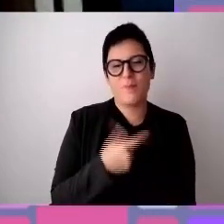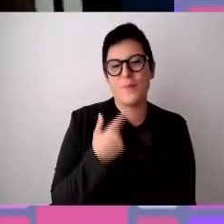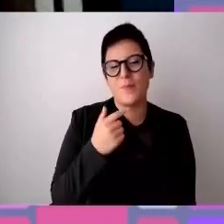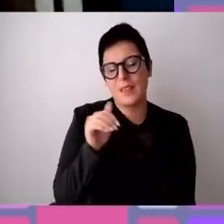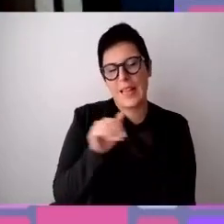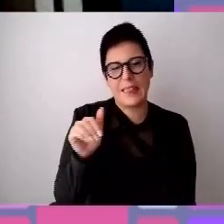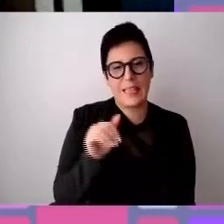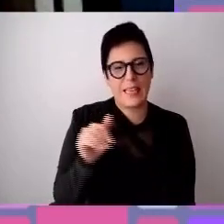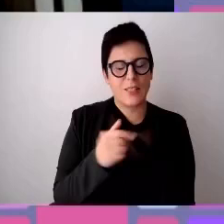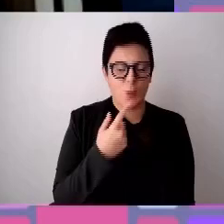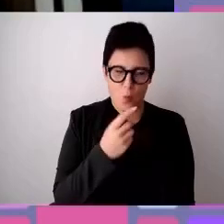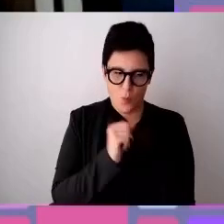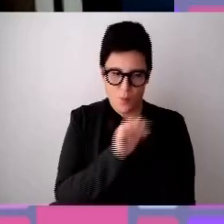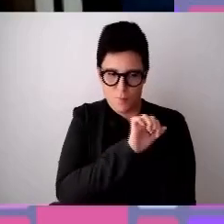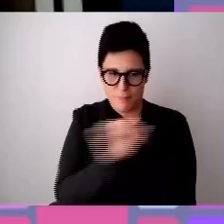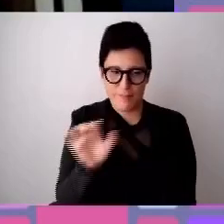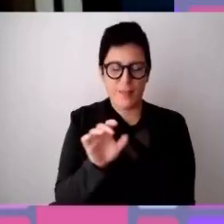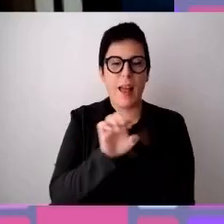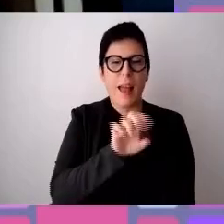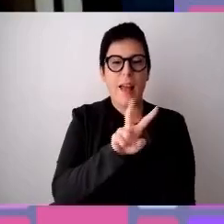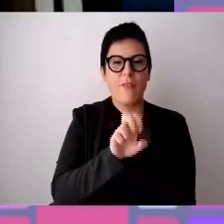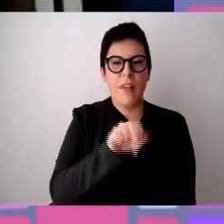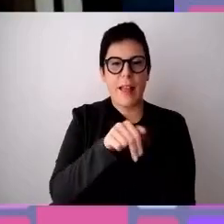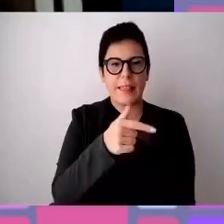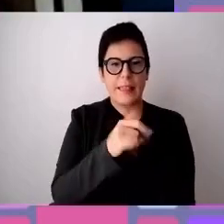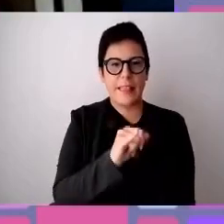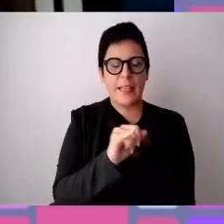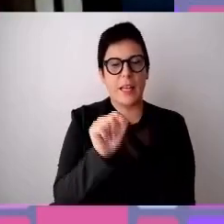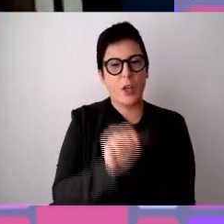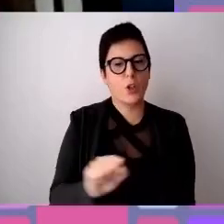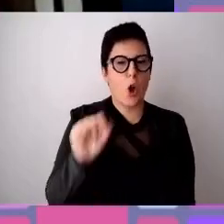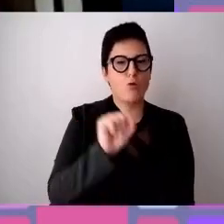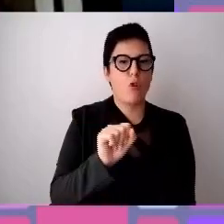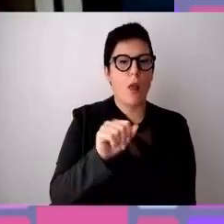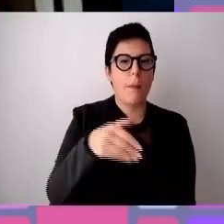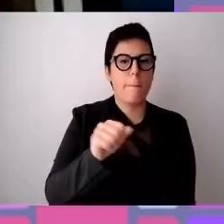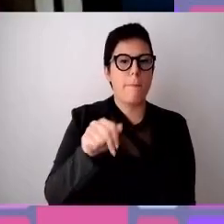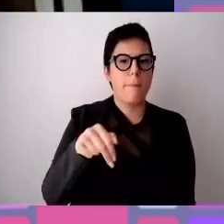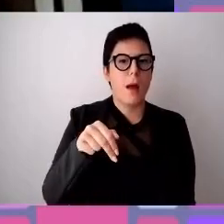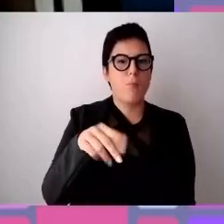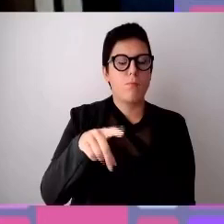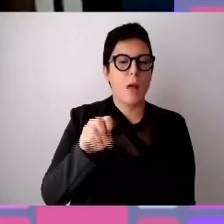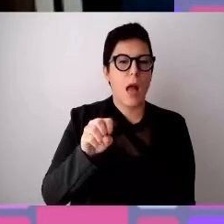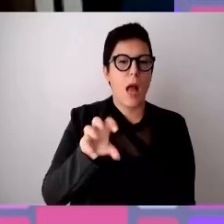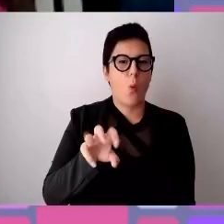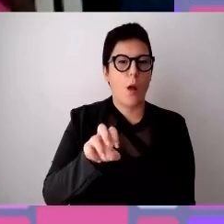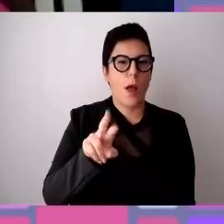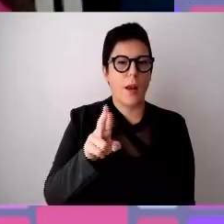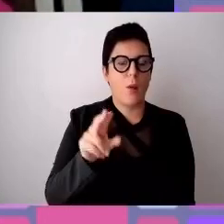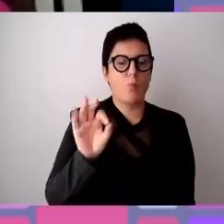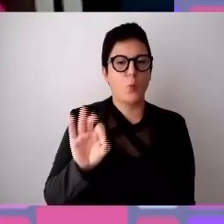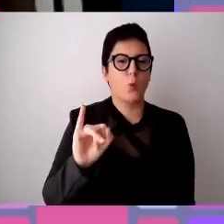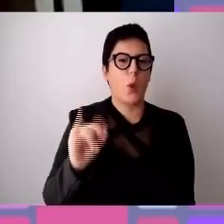scrivere che è eventi, chiocciola manpower, manpower con la w.it.